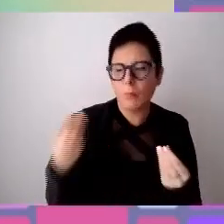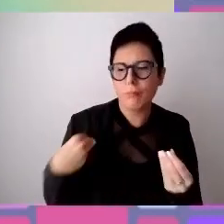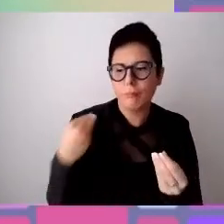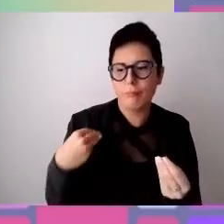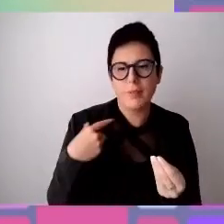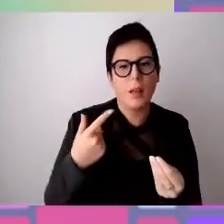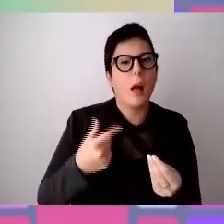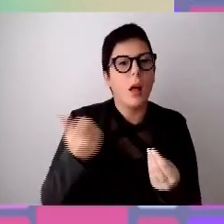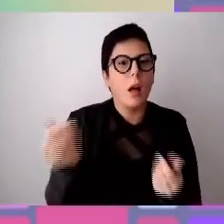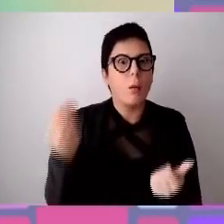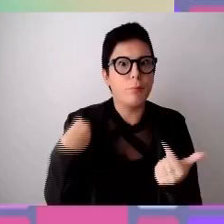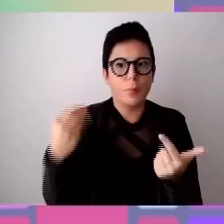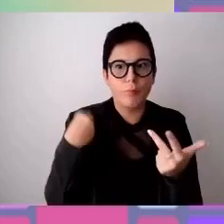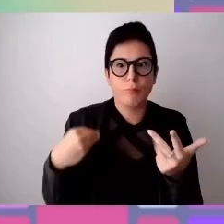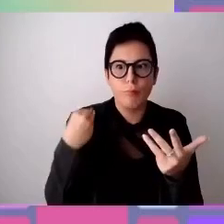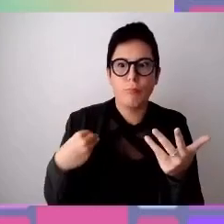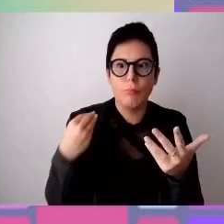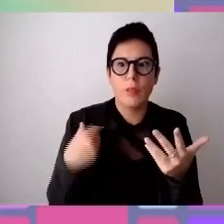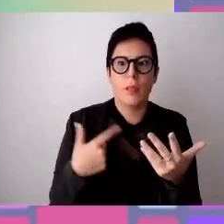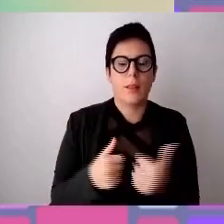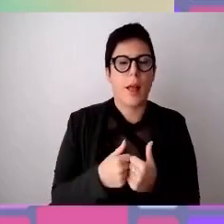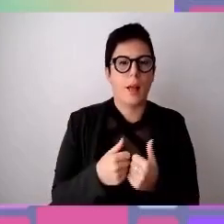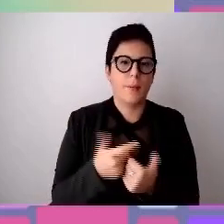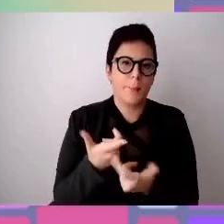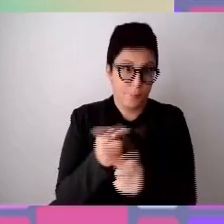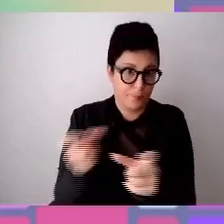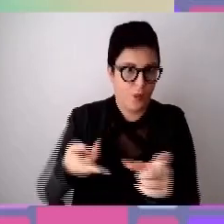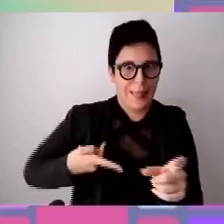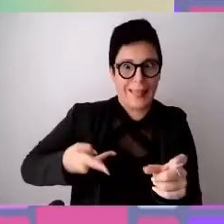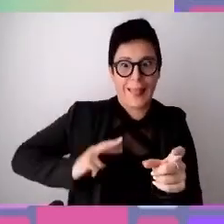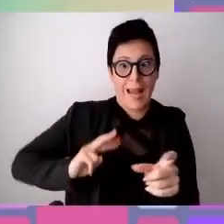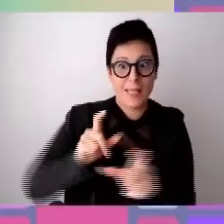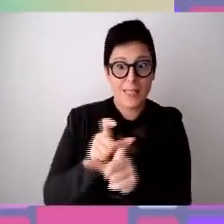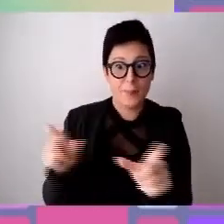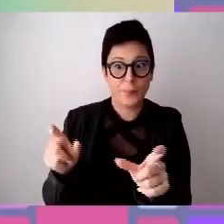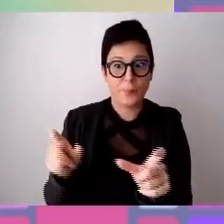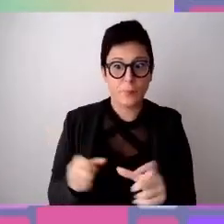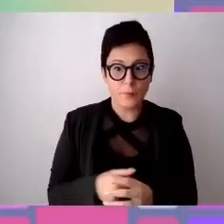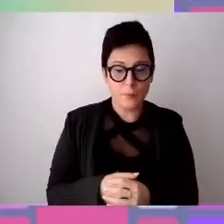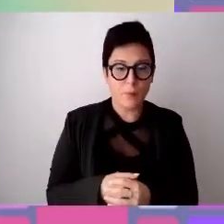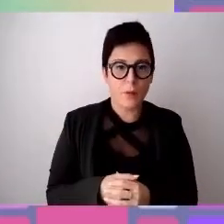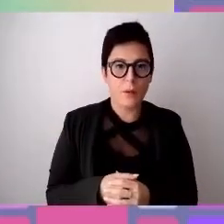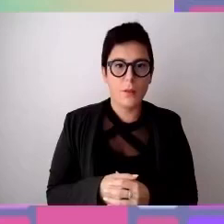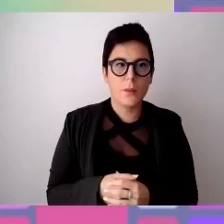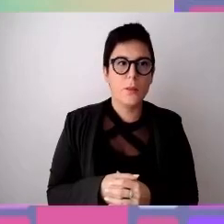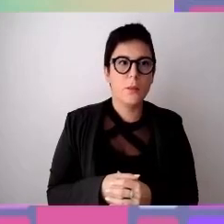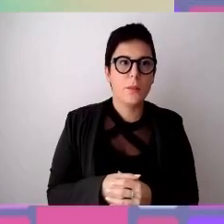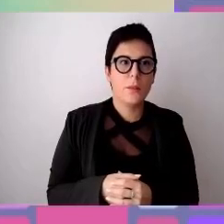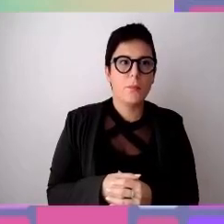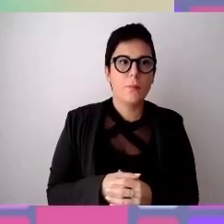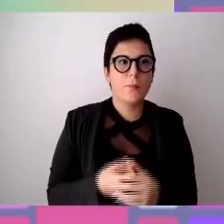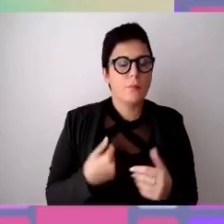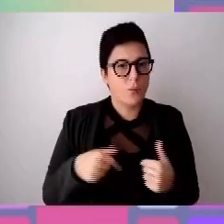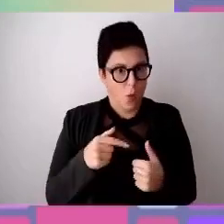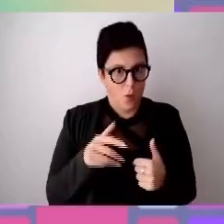richieste rispetto alle persone trans. Diciamo che abbiamo fatto tantissimo sul